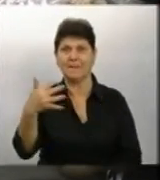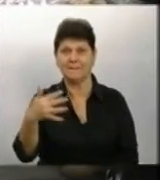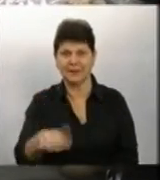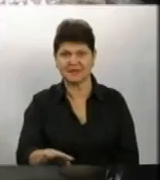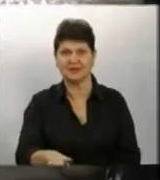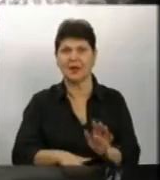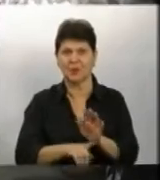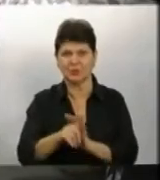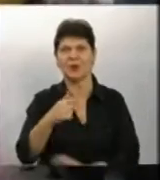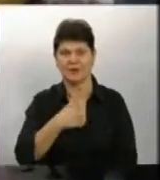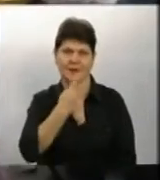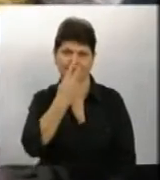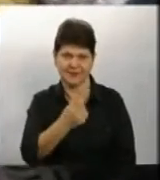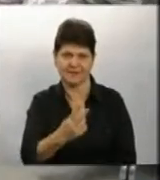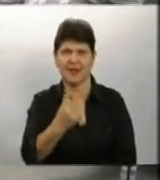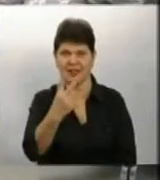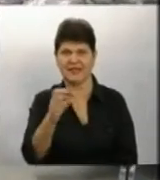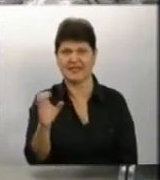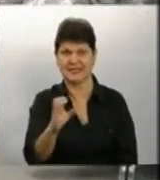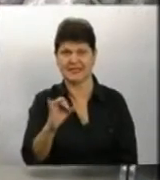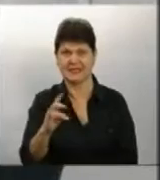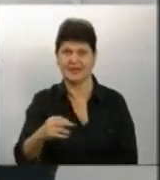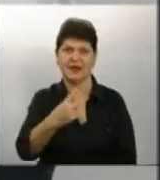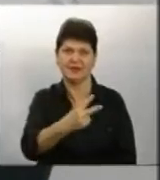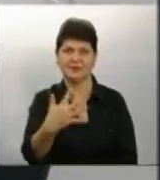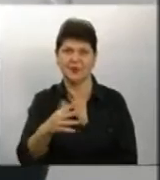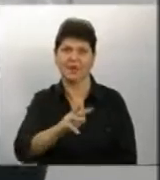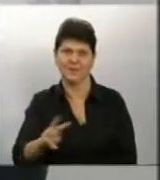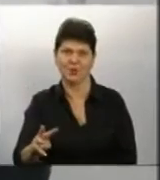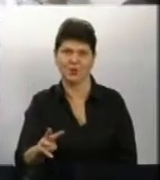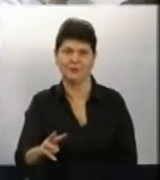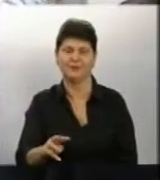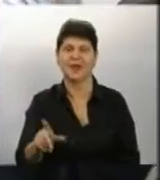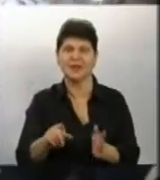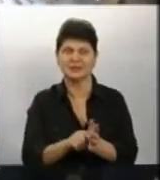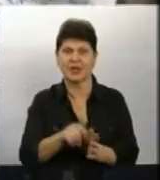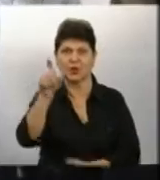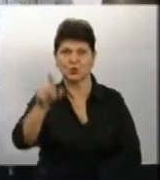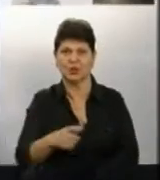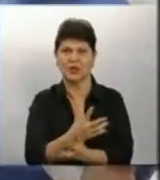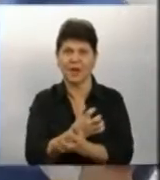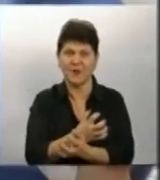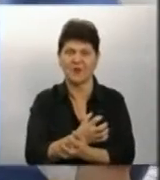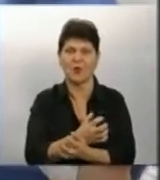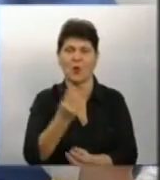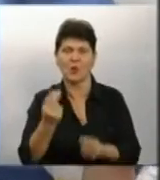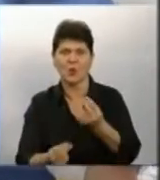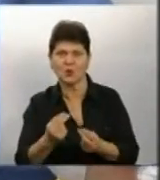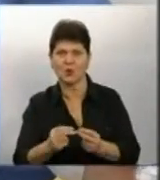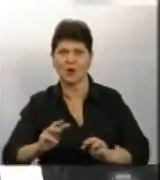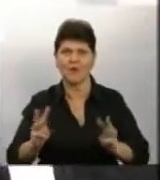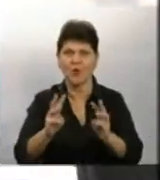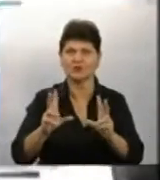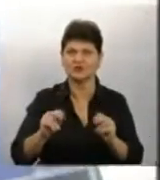починається і я дивлюся Весерій по 25 минут Із людиною-павуком діти грають в руханки, запалюють вогник